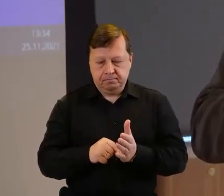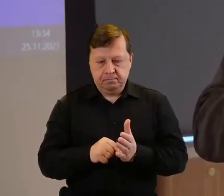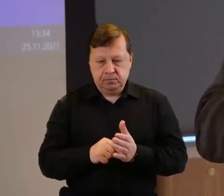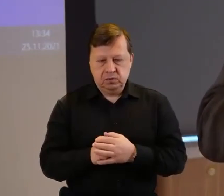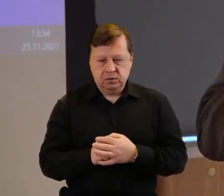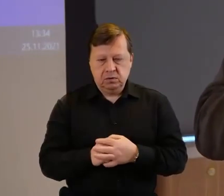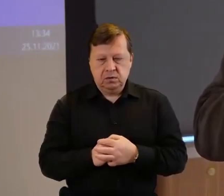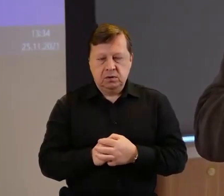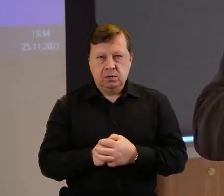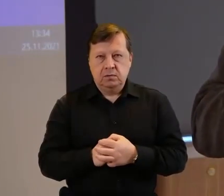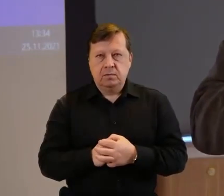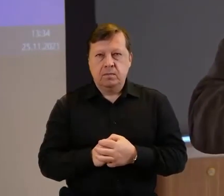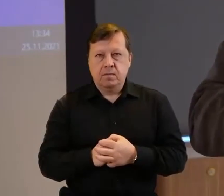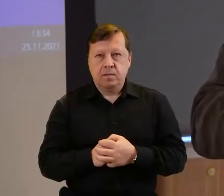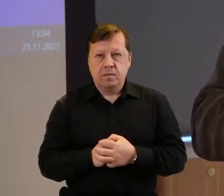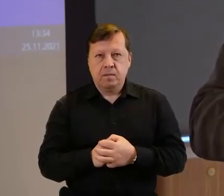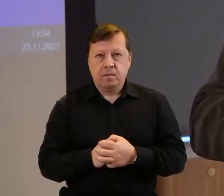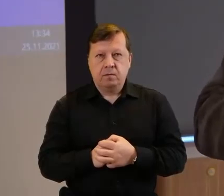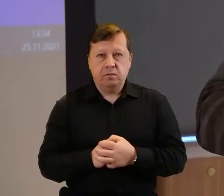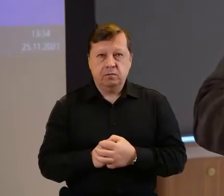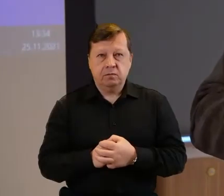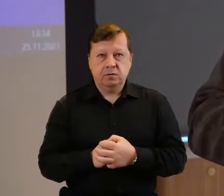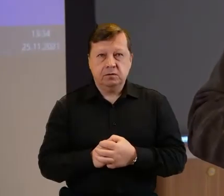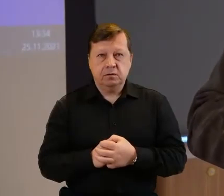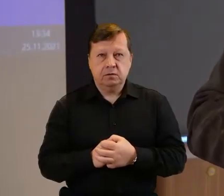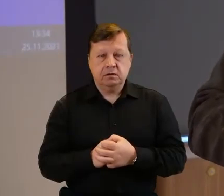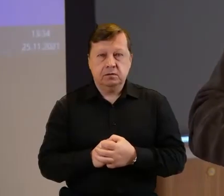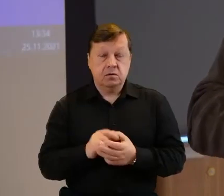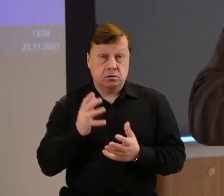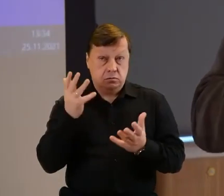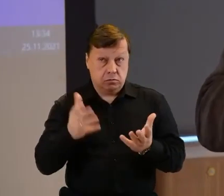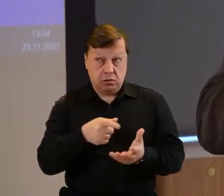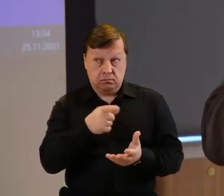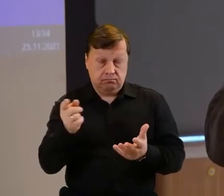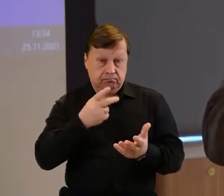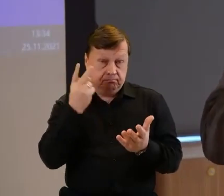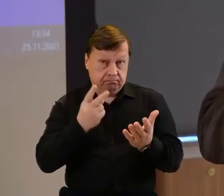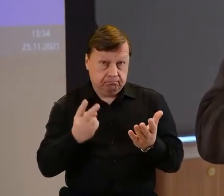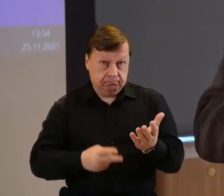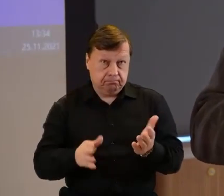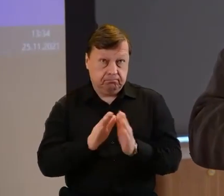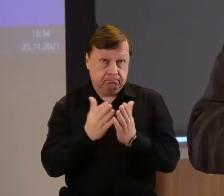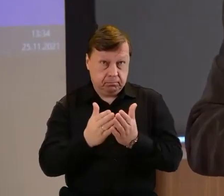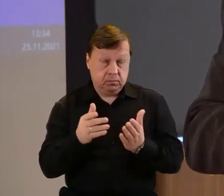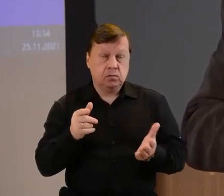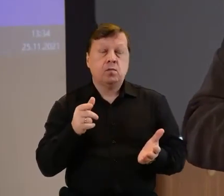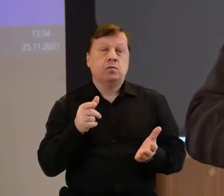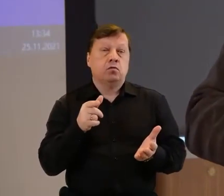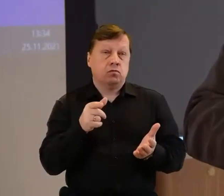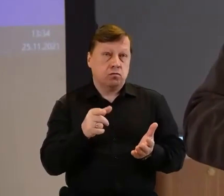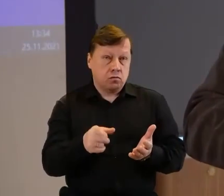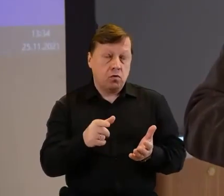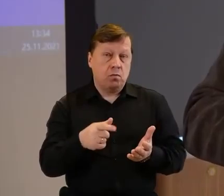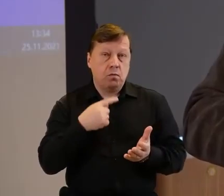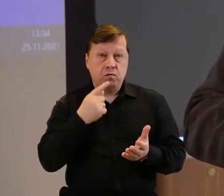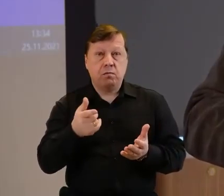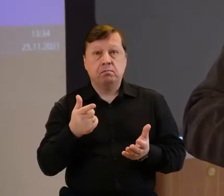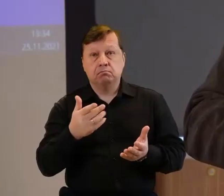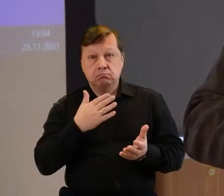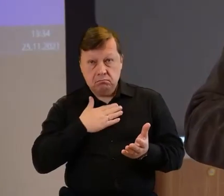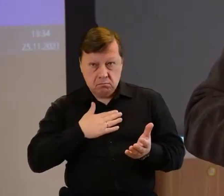dostania. Warto, jak ktoś chce się zapoznać i skrytykować, bardzo byłoby miło.